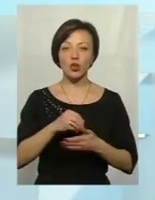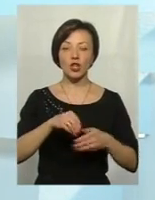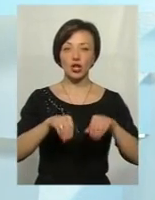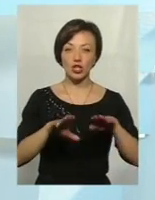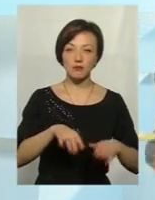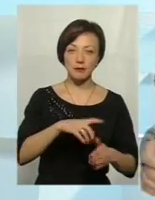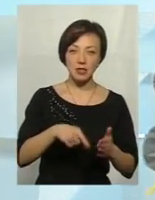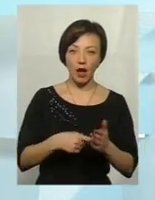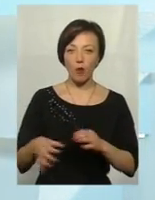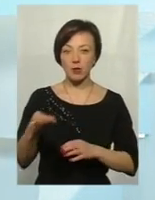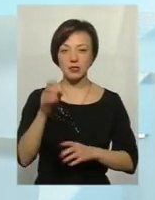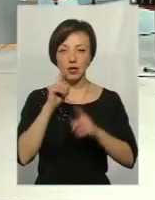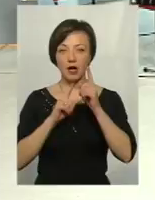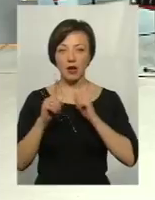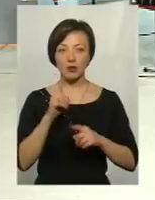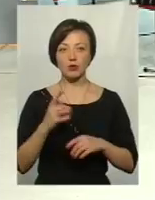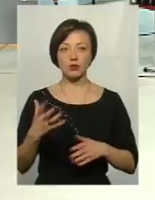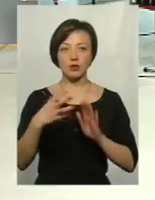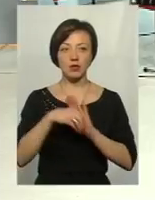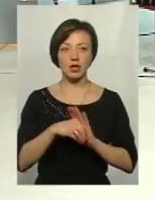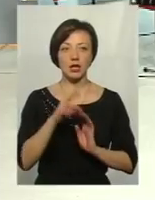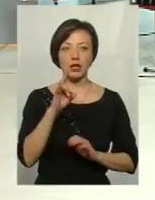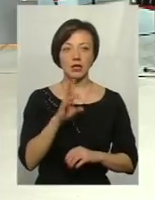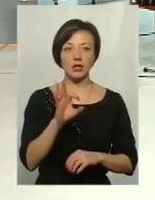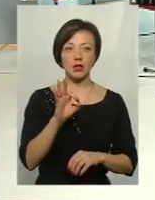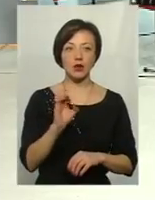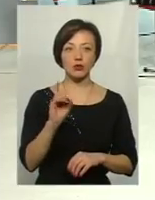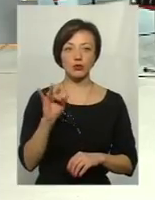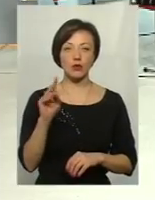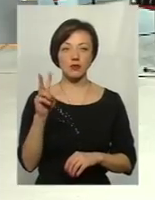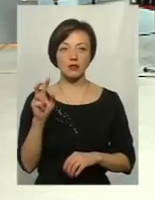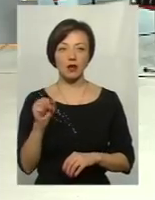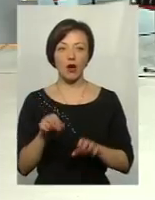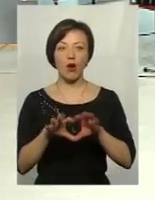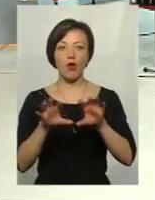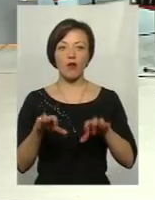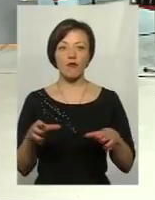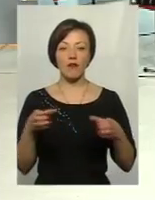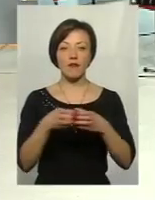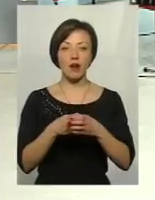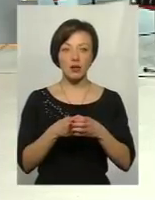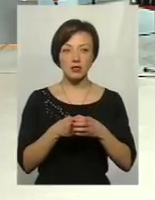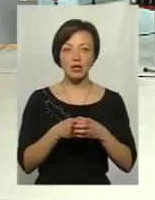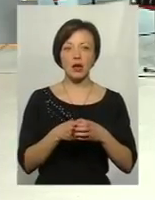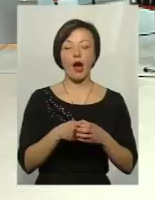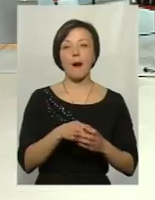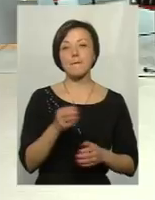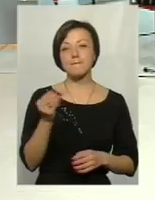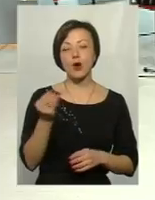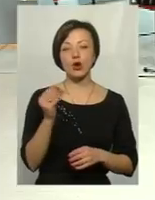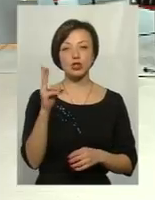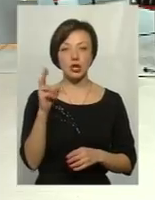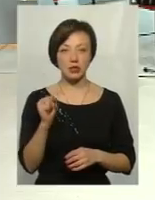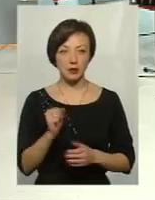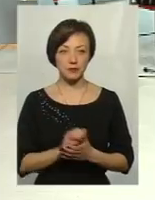та Хмельницька обласна рада. До нас долучилася Ніла Островська, голова фракції блоку Петра Порошенка у Хмельницькій обласній раді. Власне,